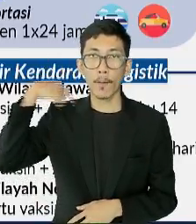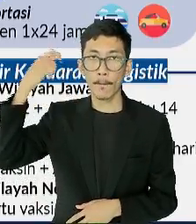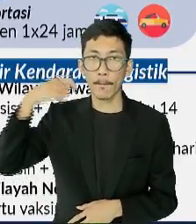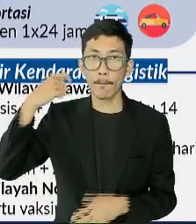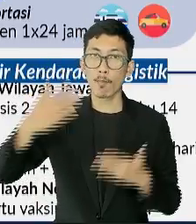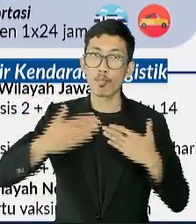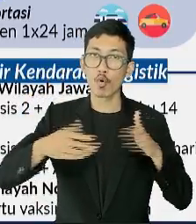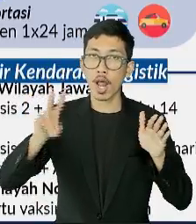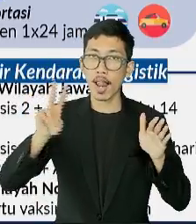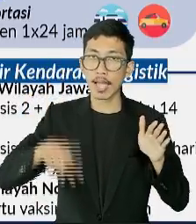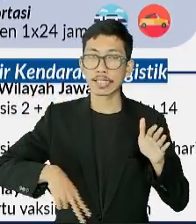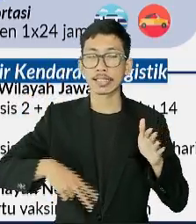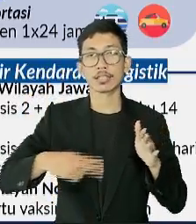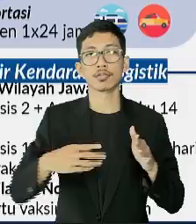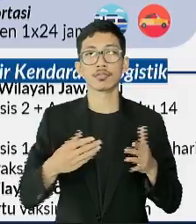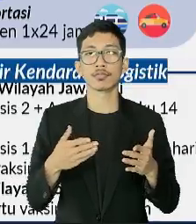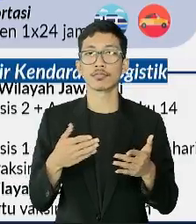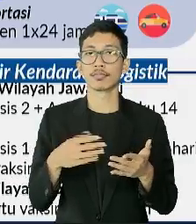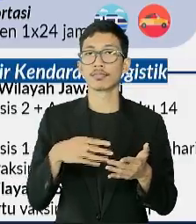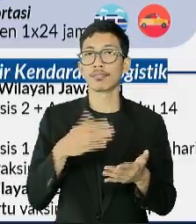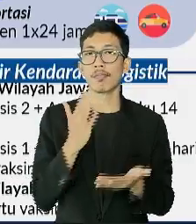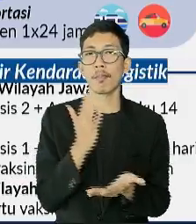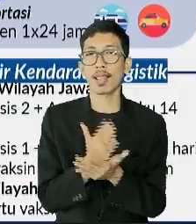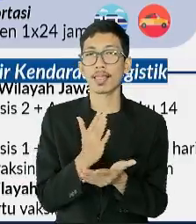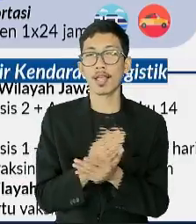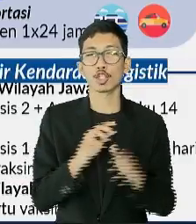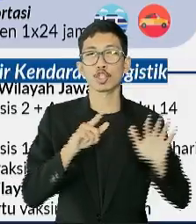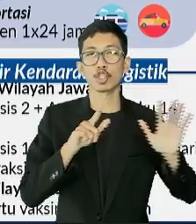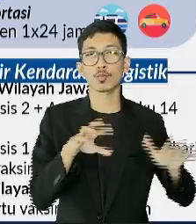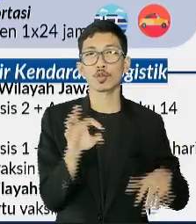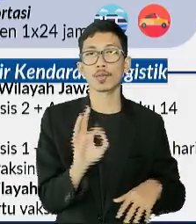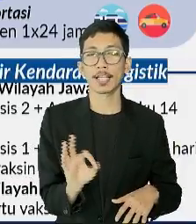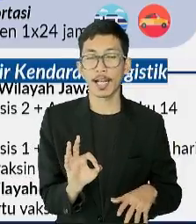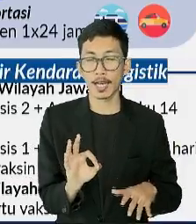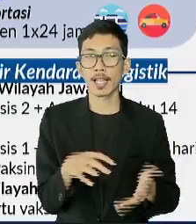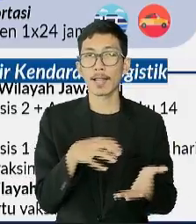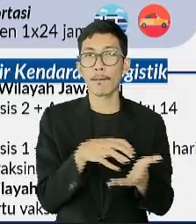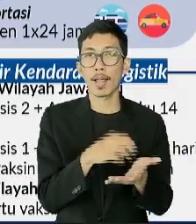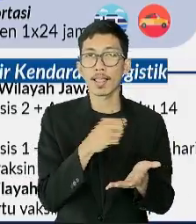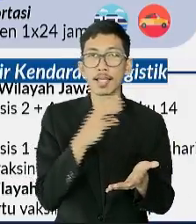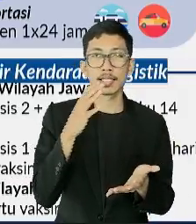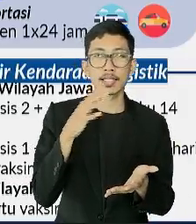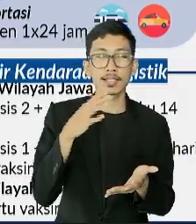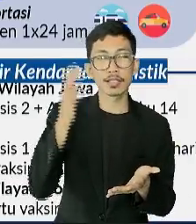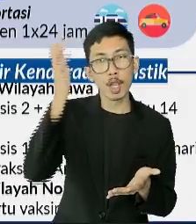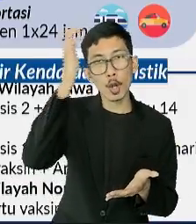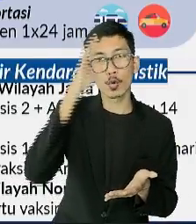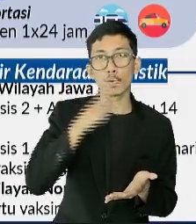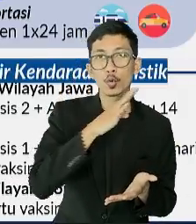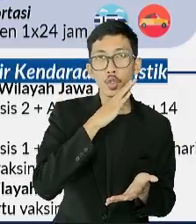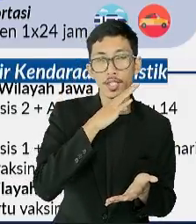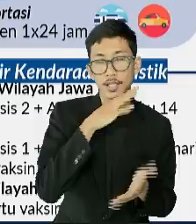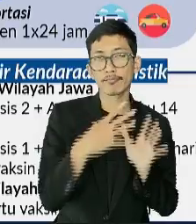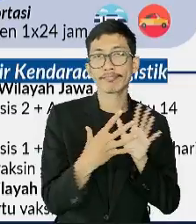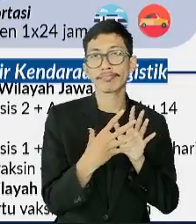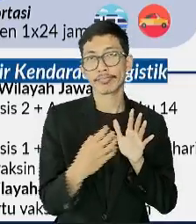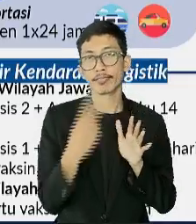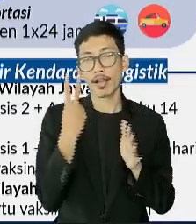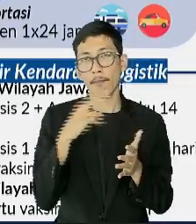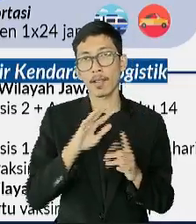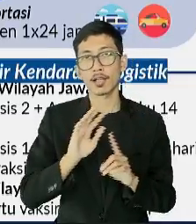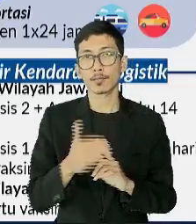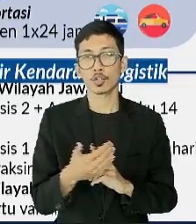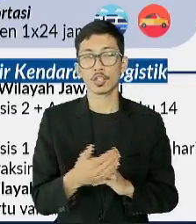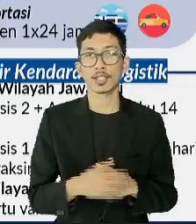kapasitas maksimal 70% pengunjung berstatus hijau atau kuning pada peduli lindungi. Dan yang keempat